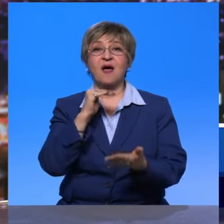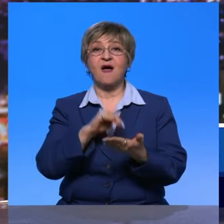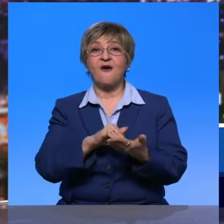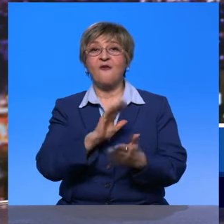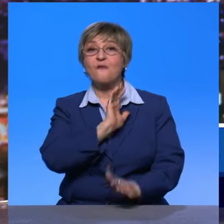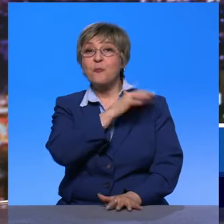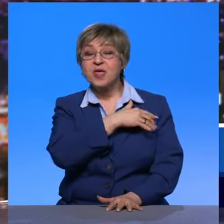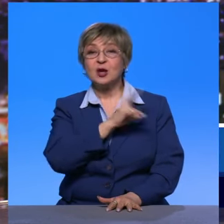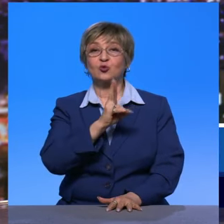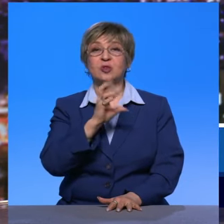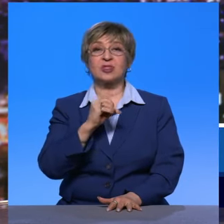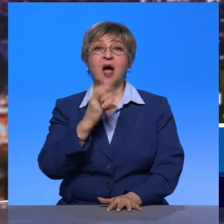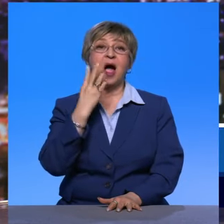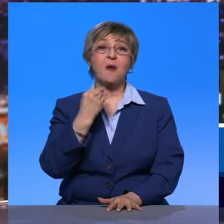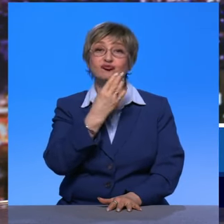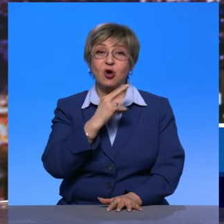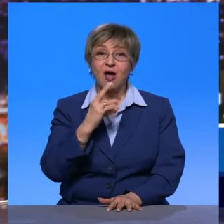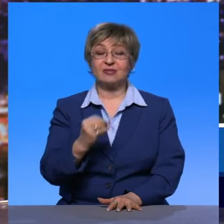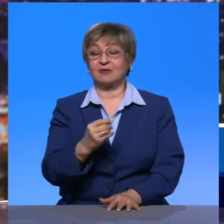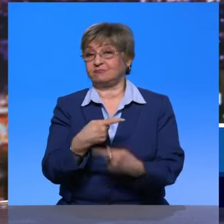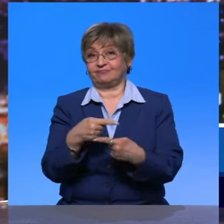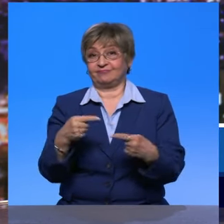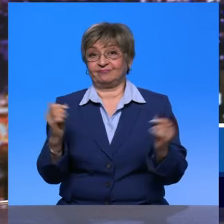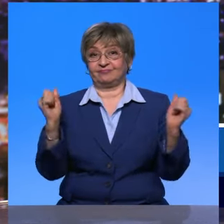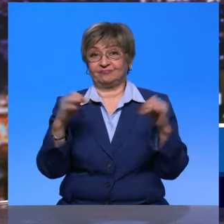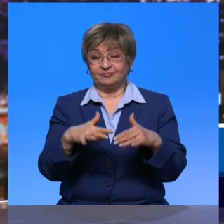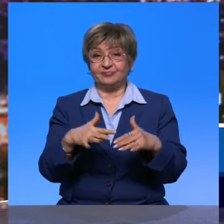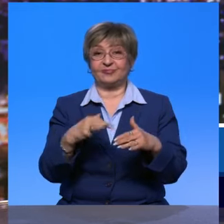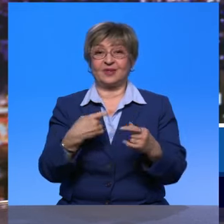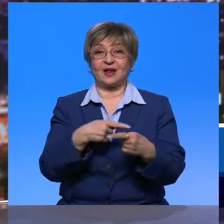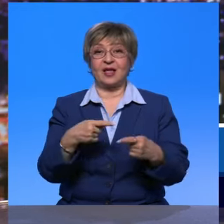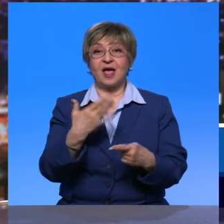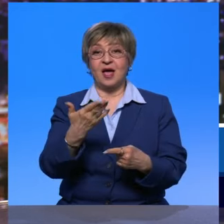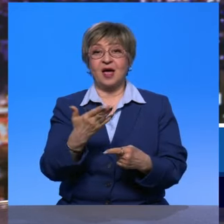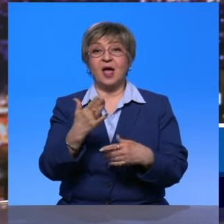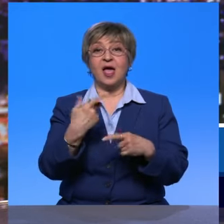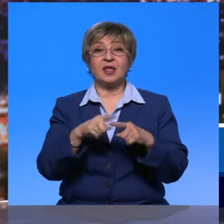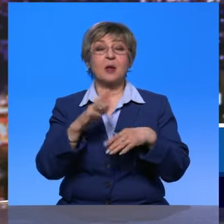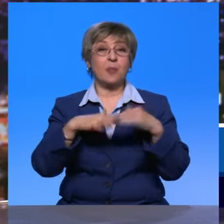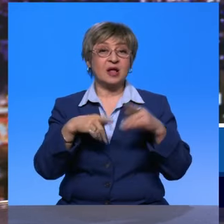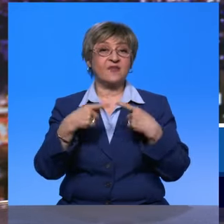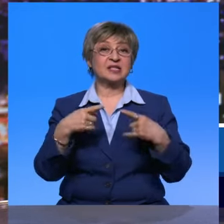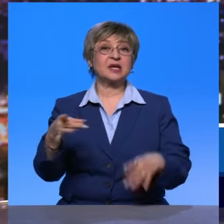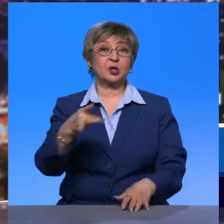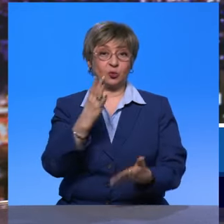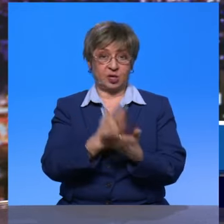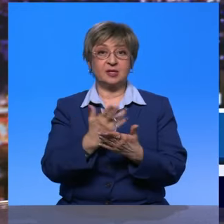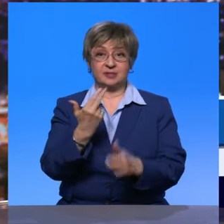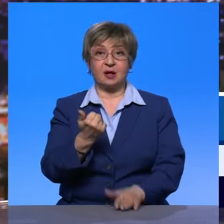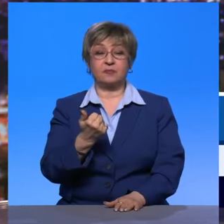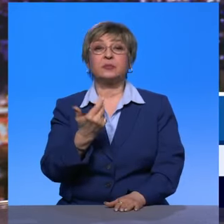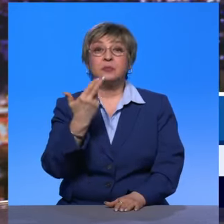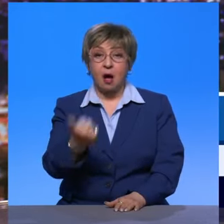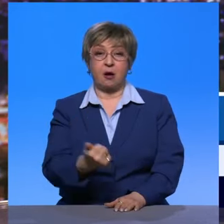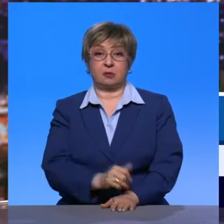на Камчатке. То есть, собственно, эта практика по вашему общению, она в разных регионах существует и действует, да? Она